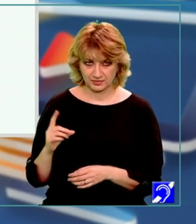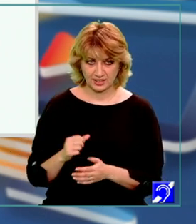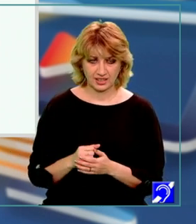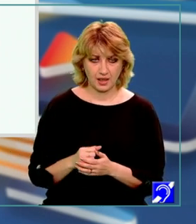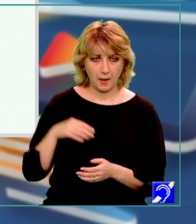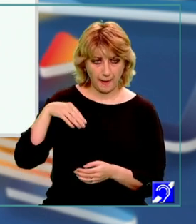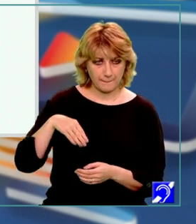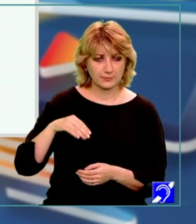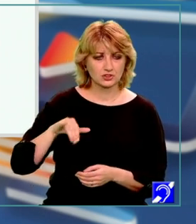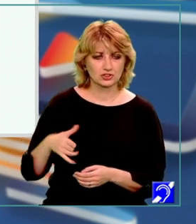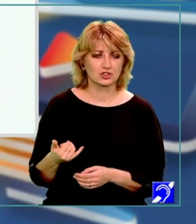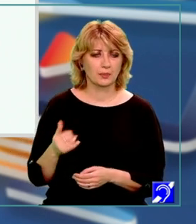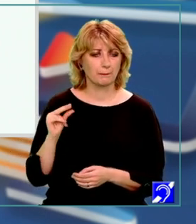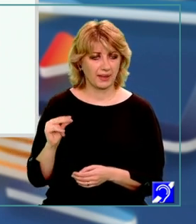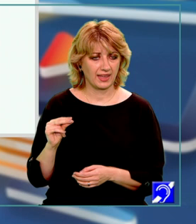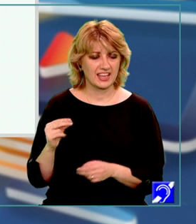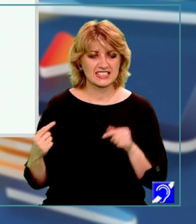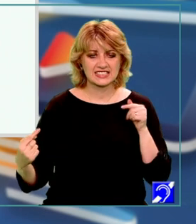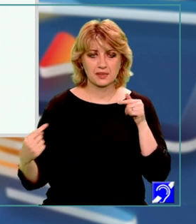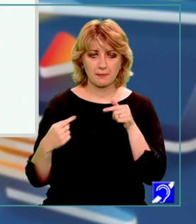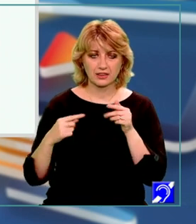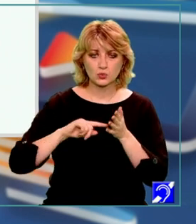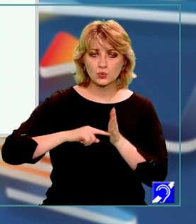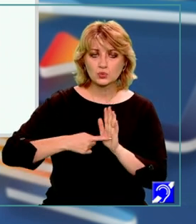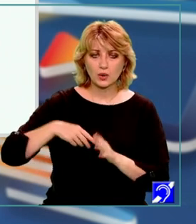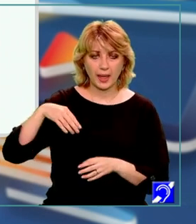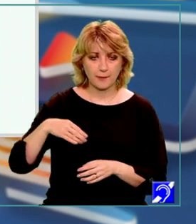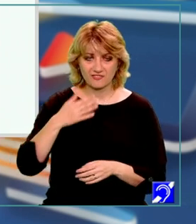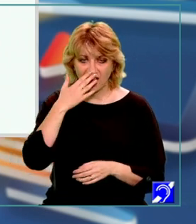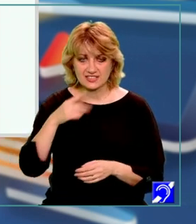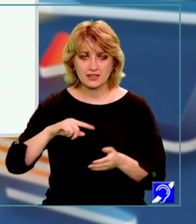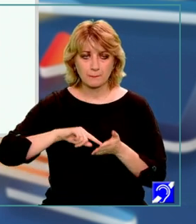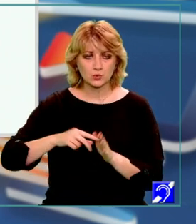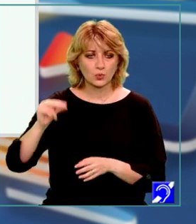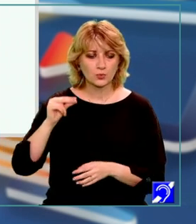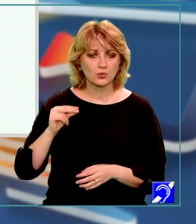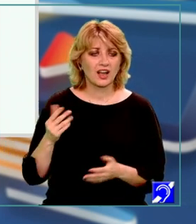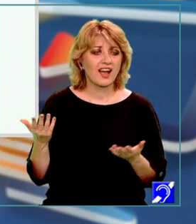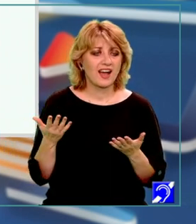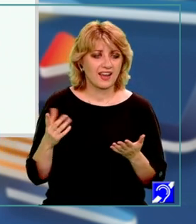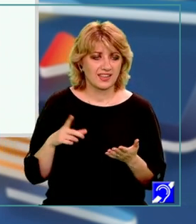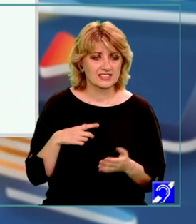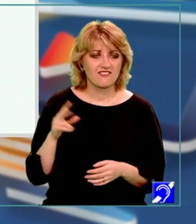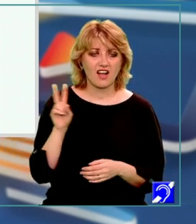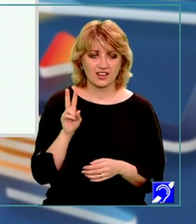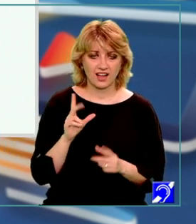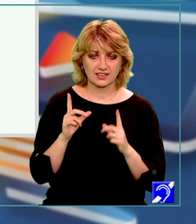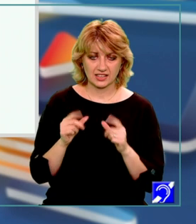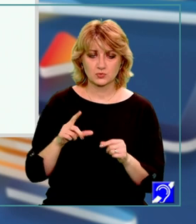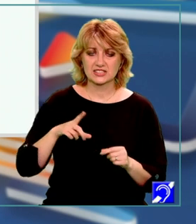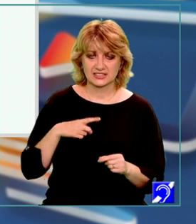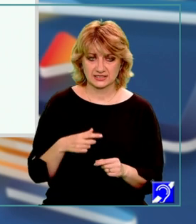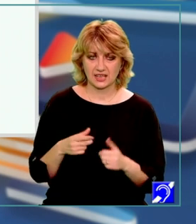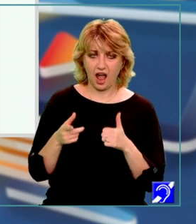M și P. Simetricul punctului M față de punctul P este punctul. Variantele de răspuns sunt